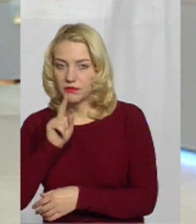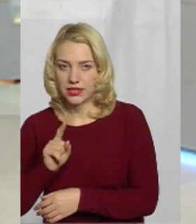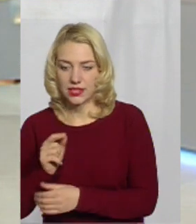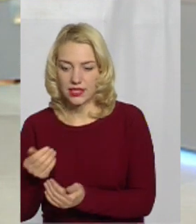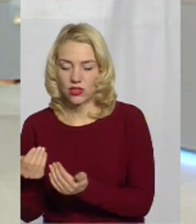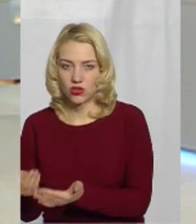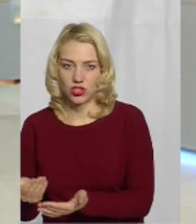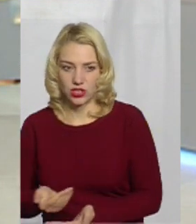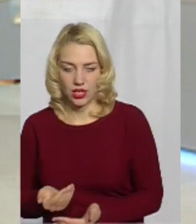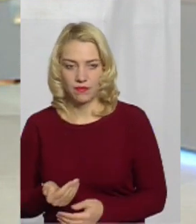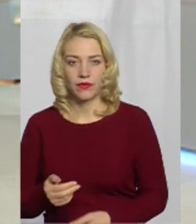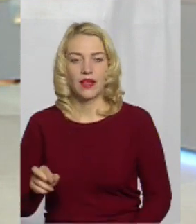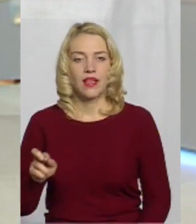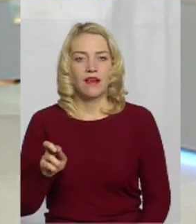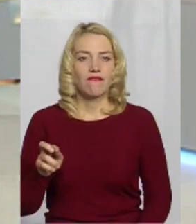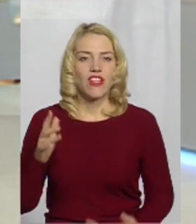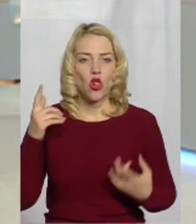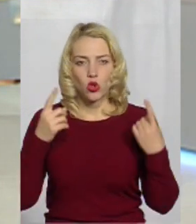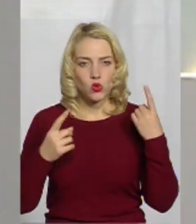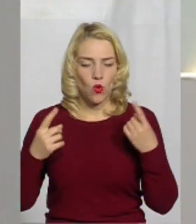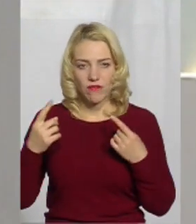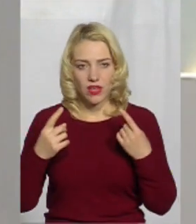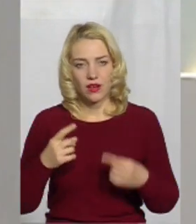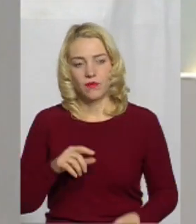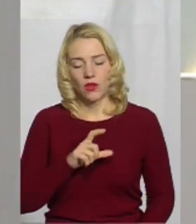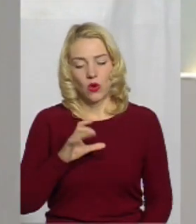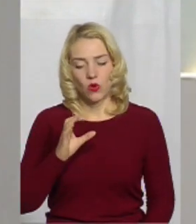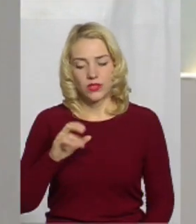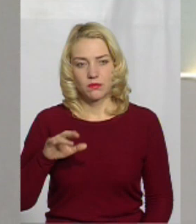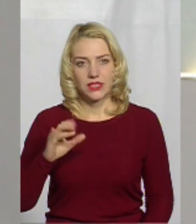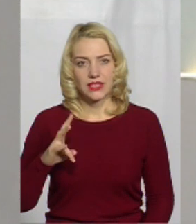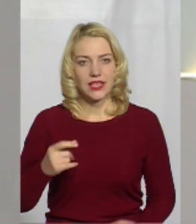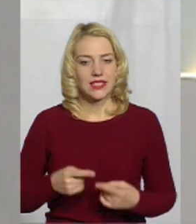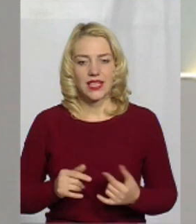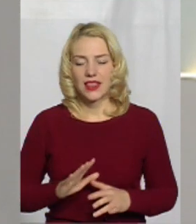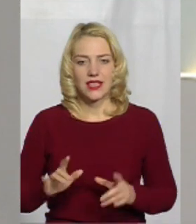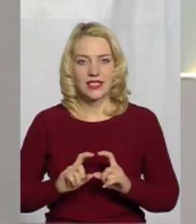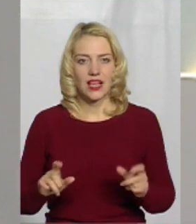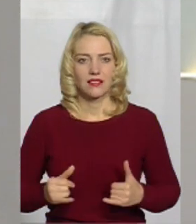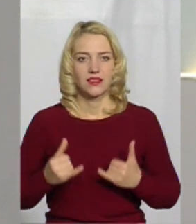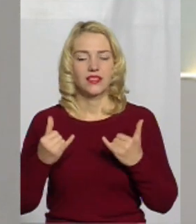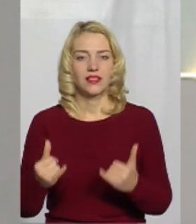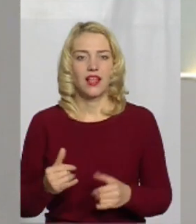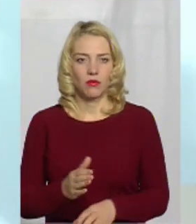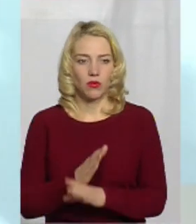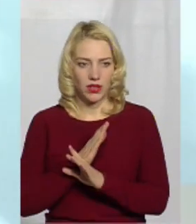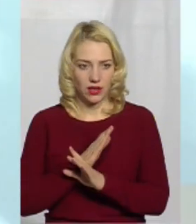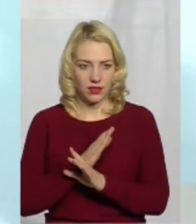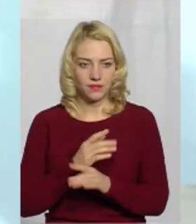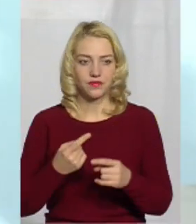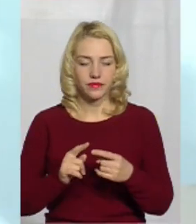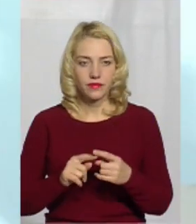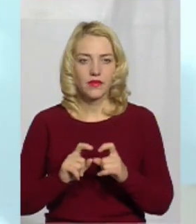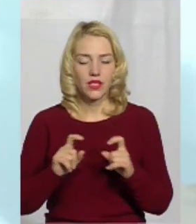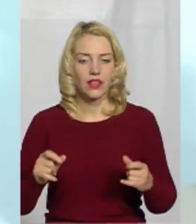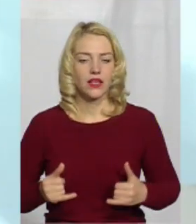акцентувати увагу, що філософія хоспісу – це не заход для помирання, це заход для достойного,